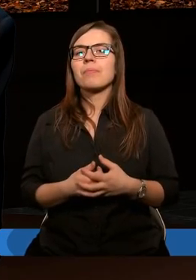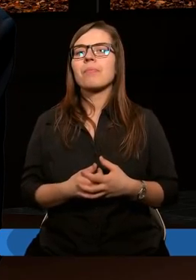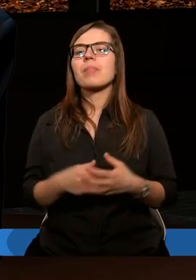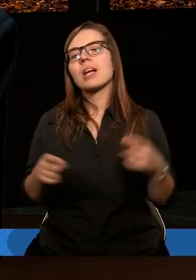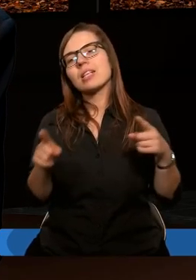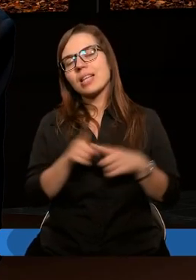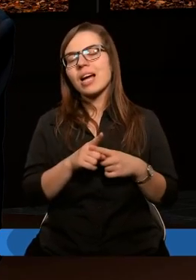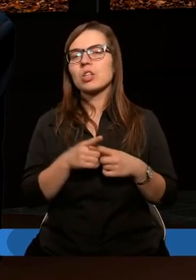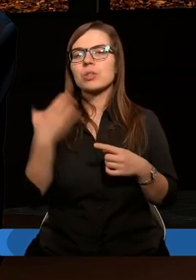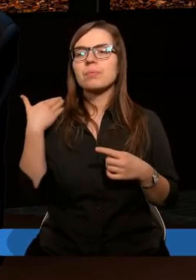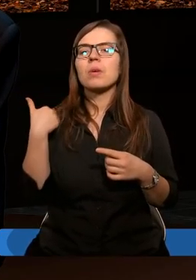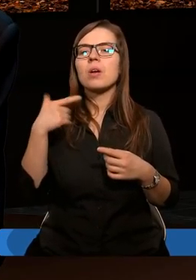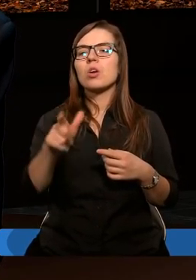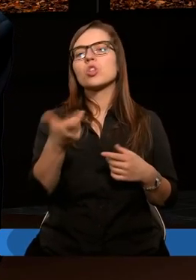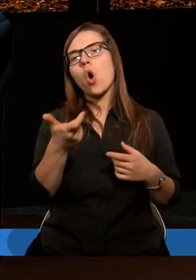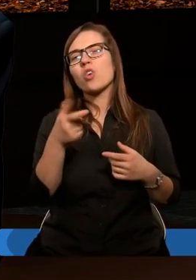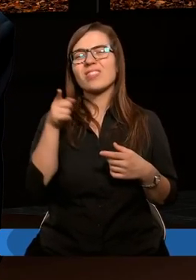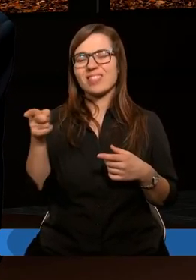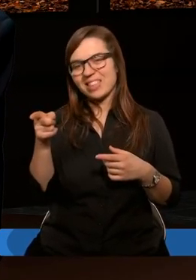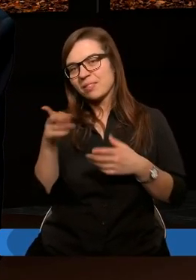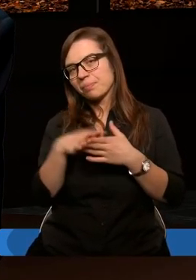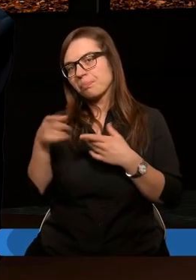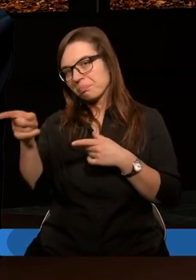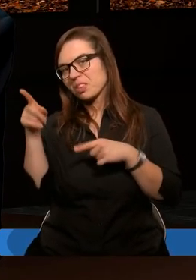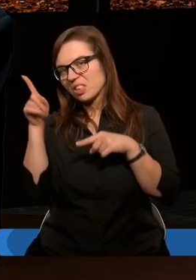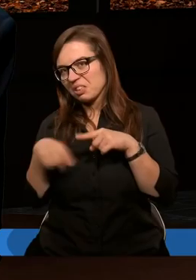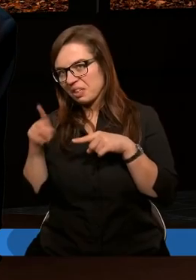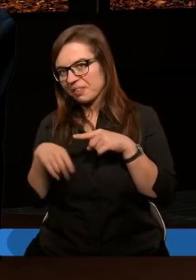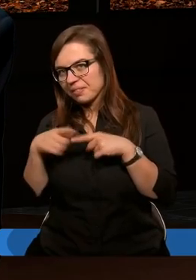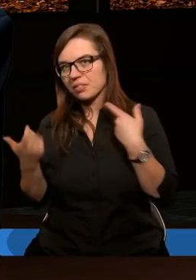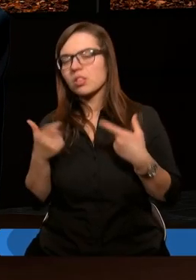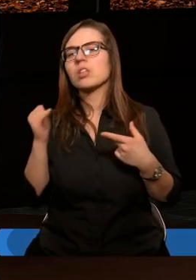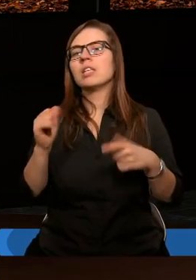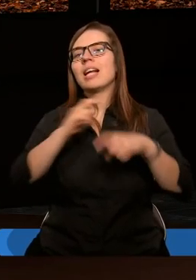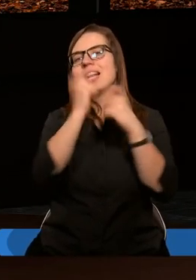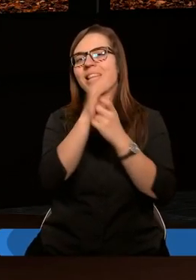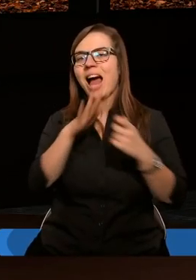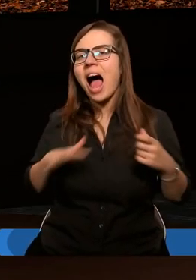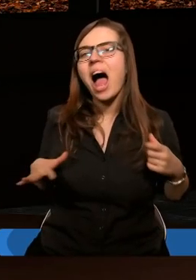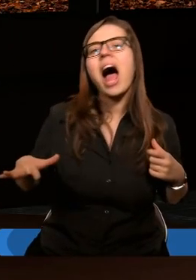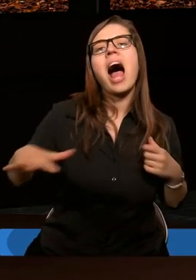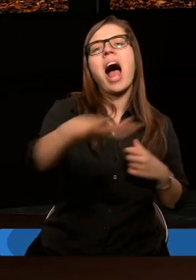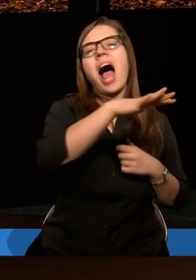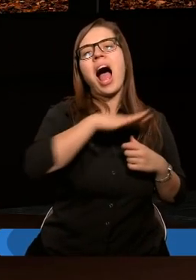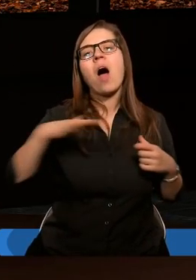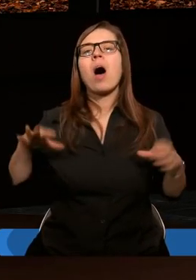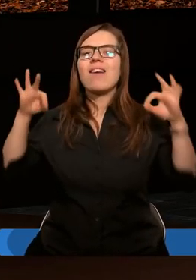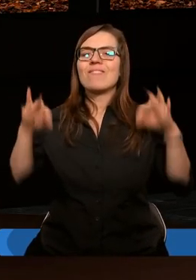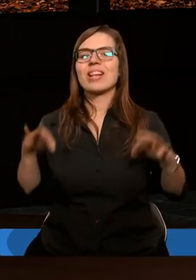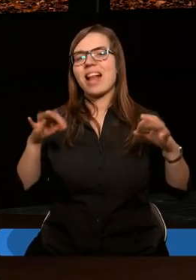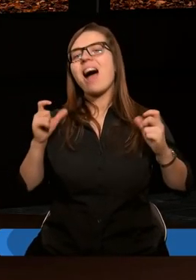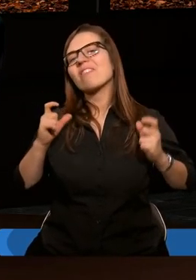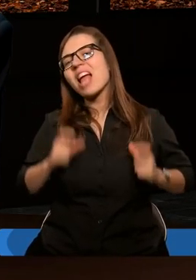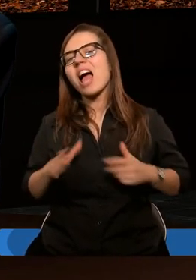Ktoś tam coś zrobił, to później wymordowano całą wioskę niewinnych ludzi